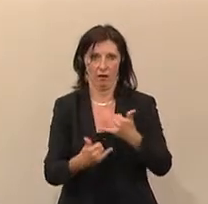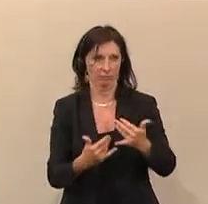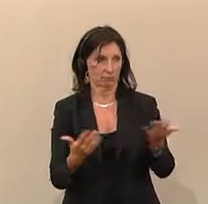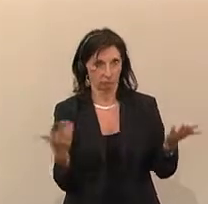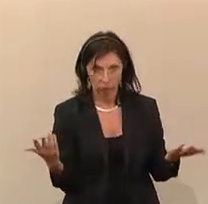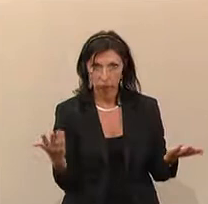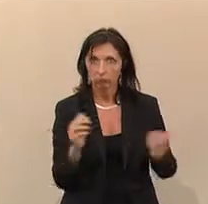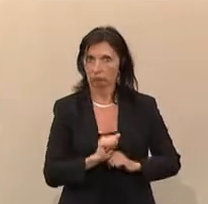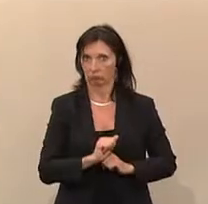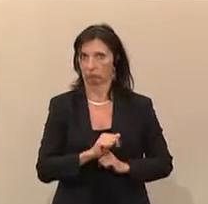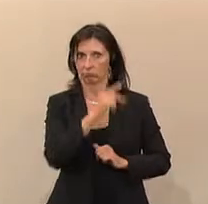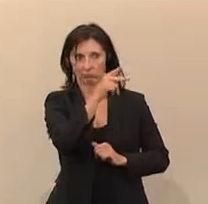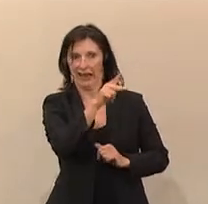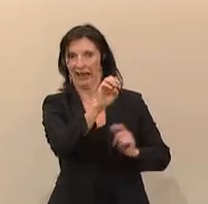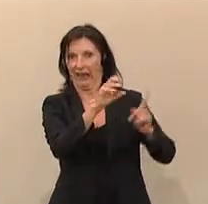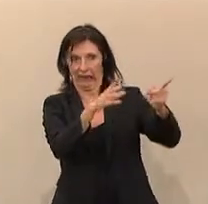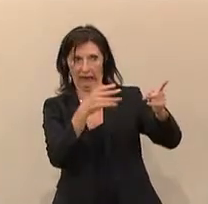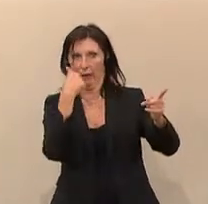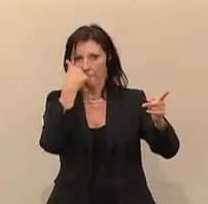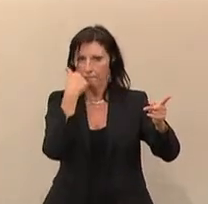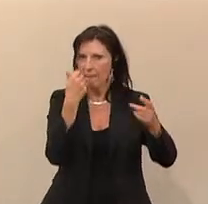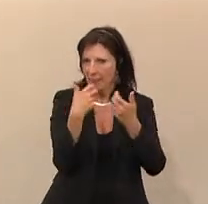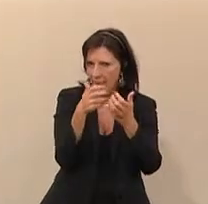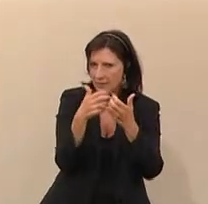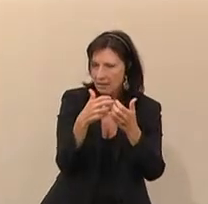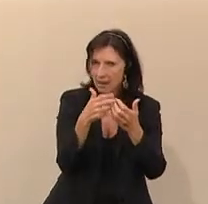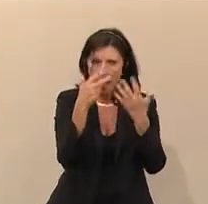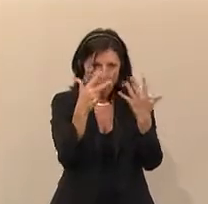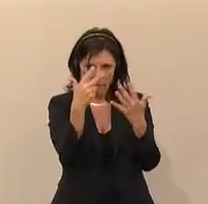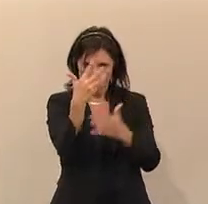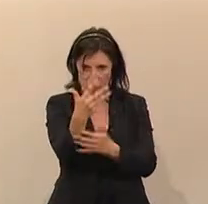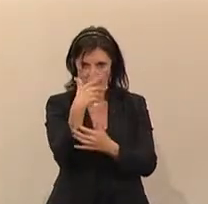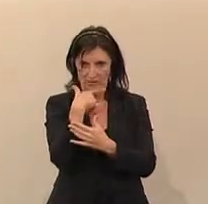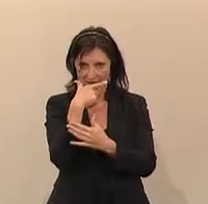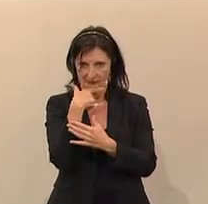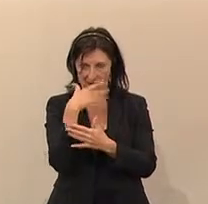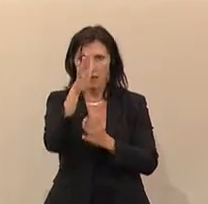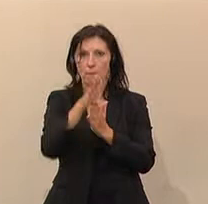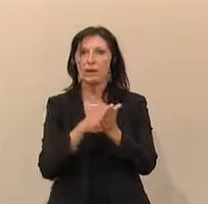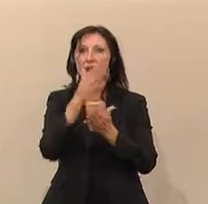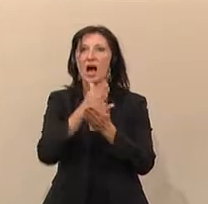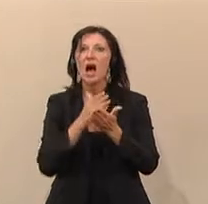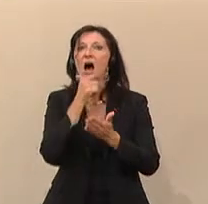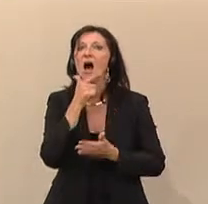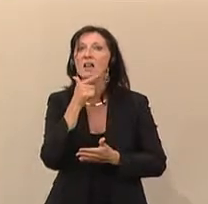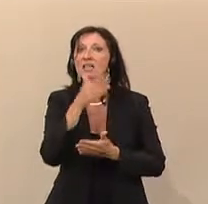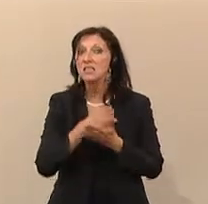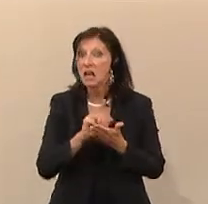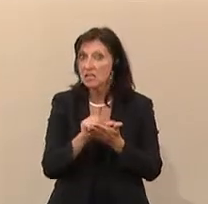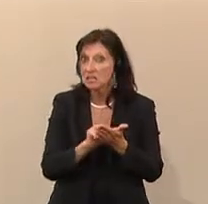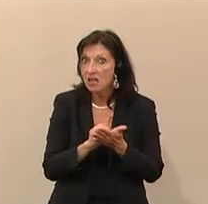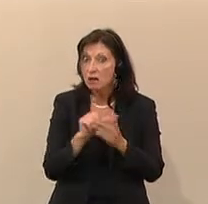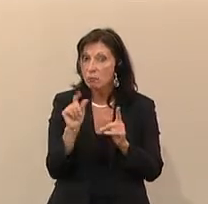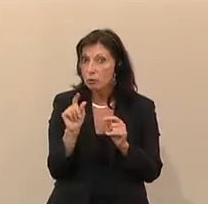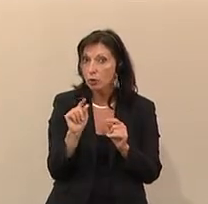besagte Kollege vom Herrn Keck mit 58 in die Altersteilzeit einsteigt, dann wird er mit